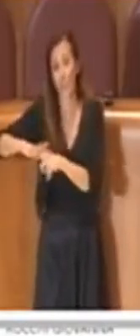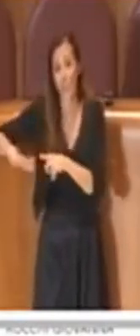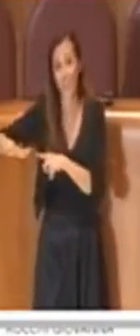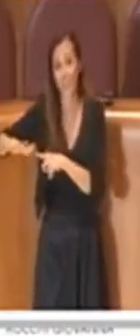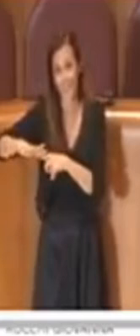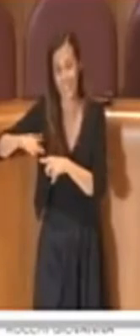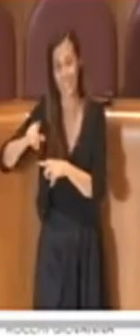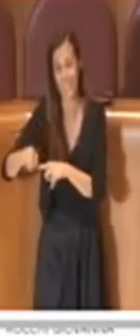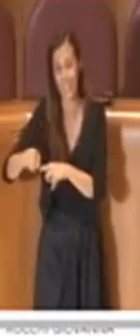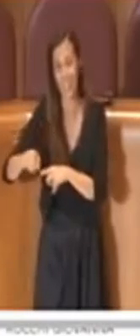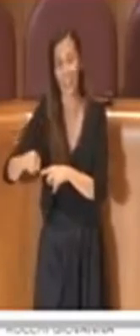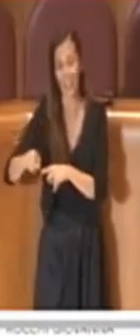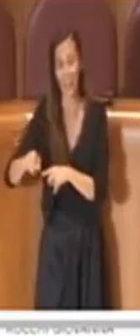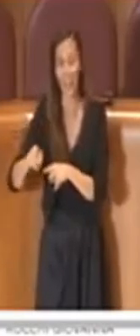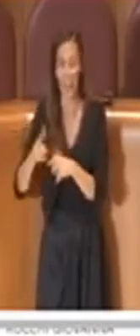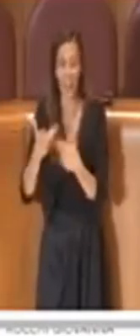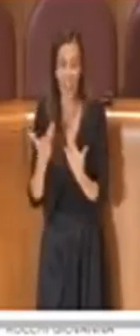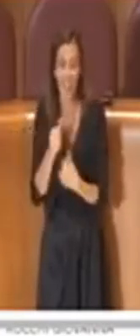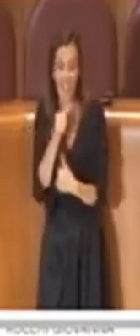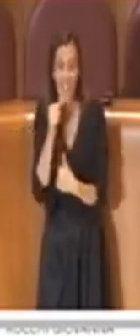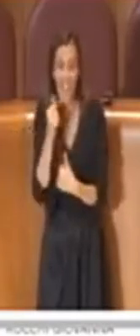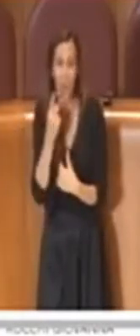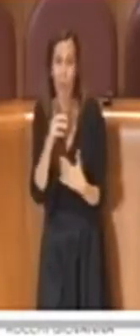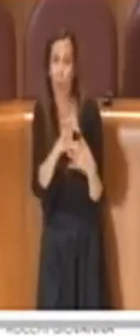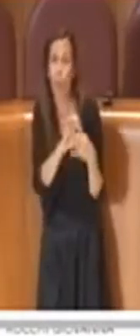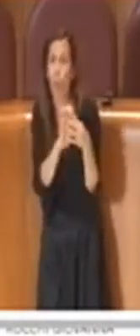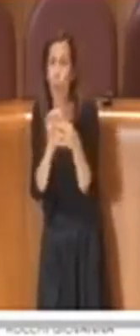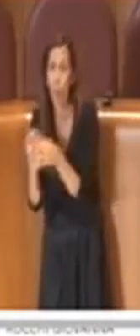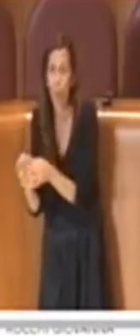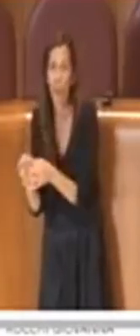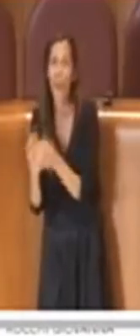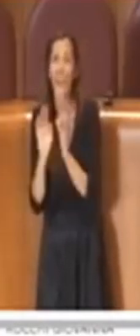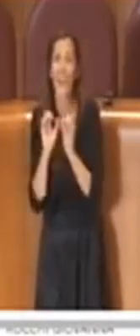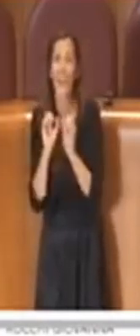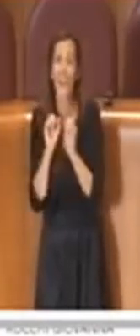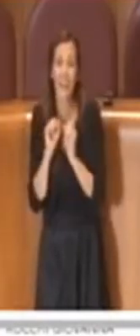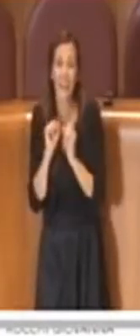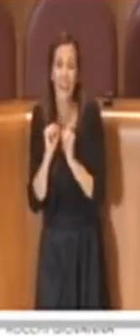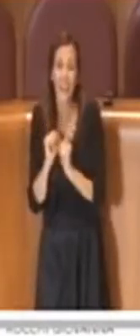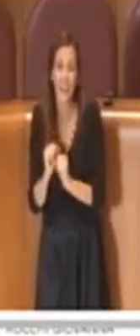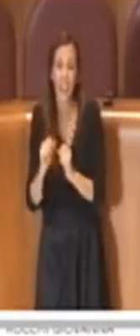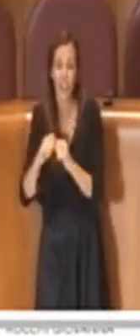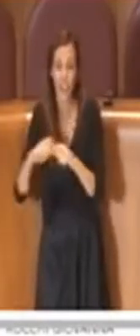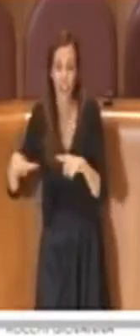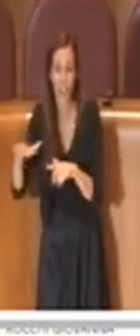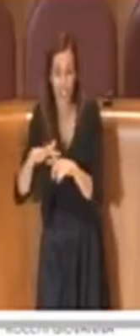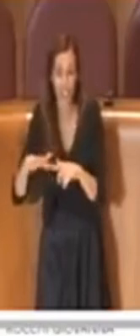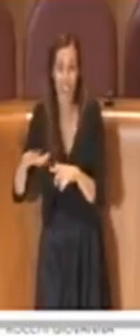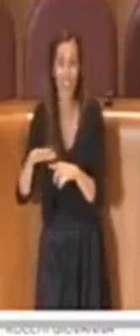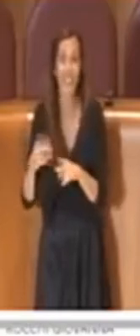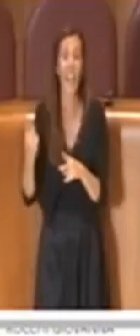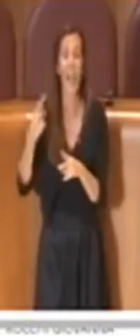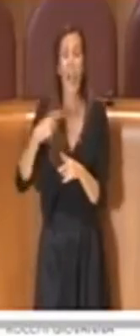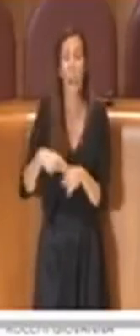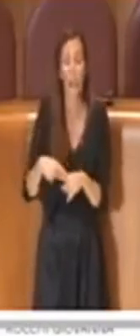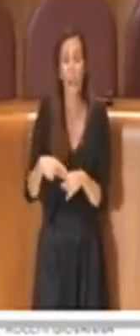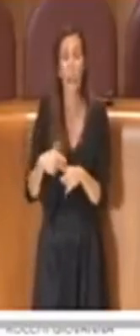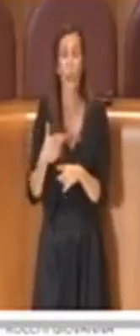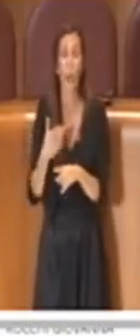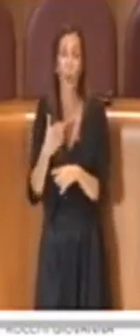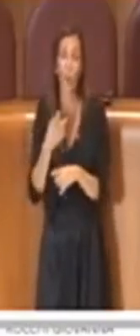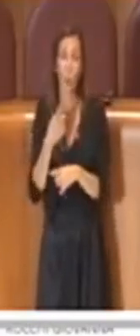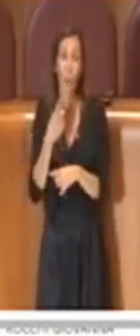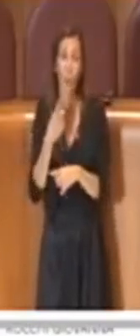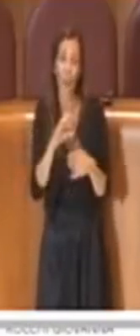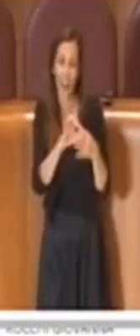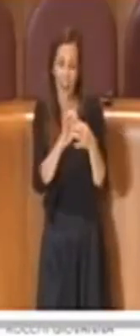concesso appunto a un comune, quindi ci deve essere innanzitutto il legame oggettivo con la cittadinanza e poi un legame soggettivo, cioè che